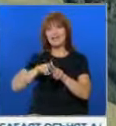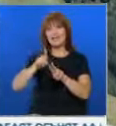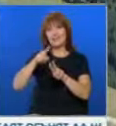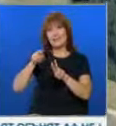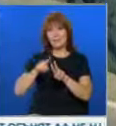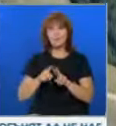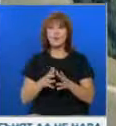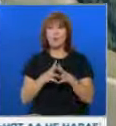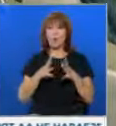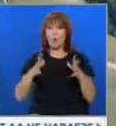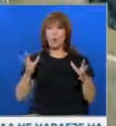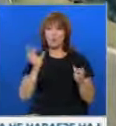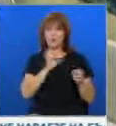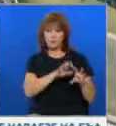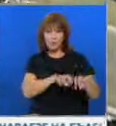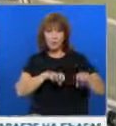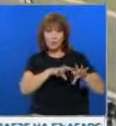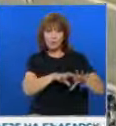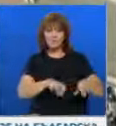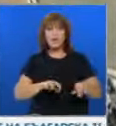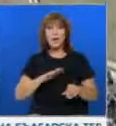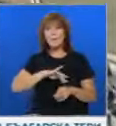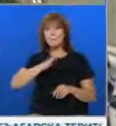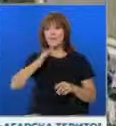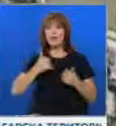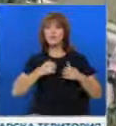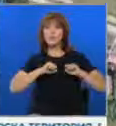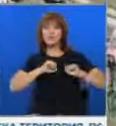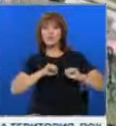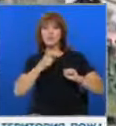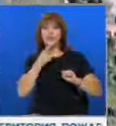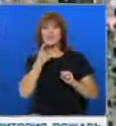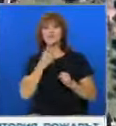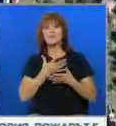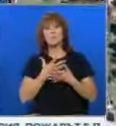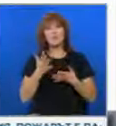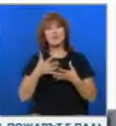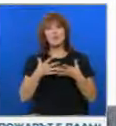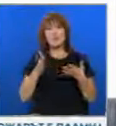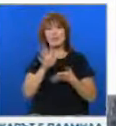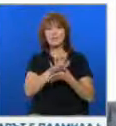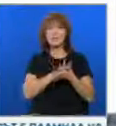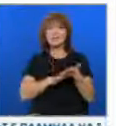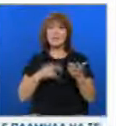Огромен добив, който според природозащитници ще предизвика голямо замърсяване в Сърбия.